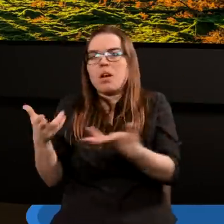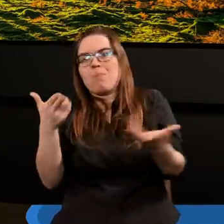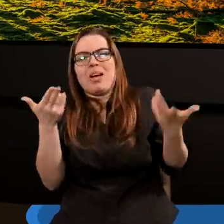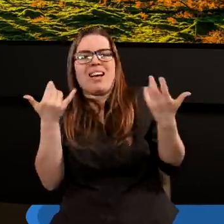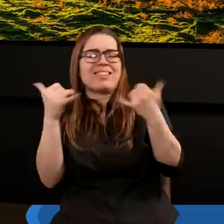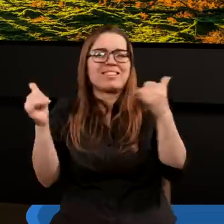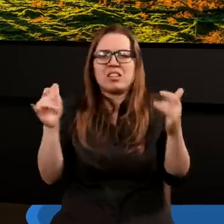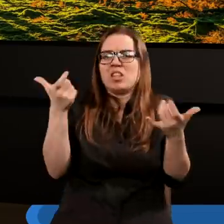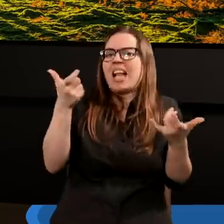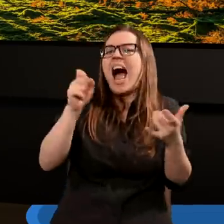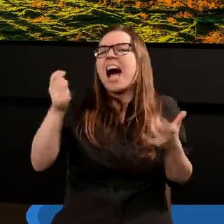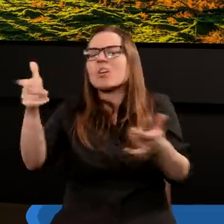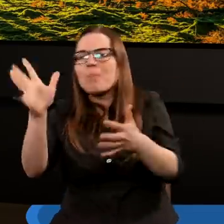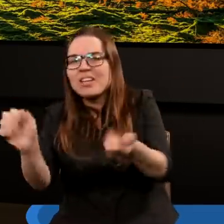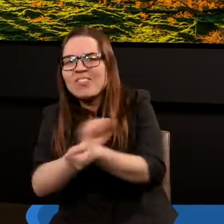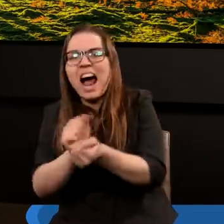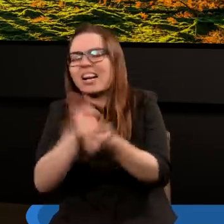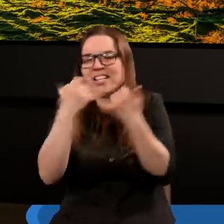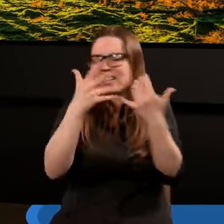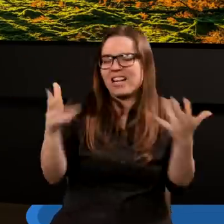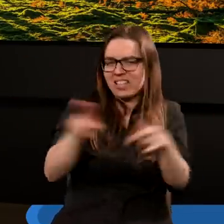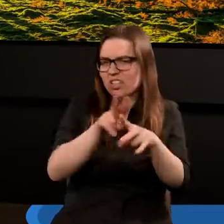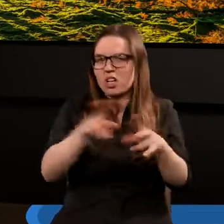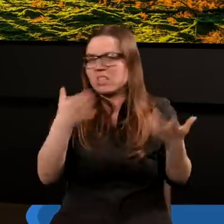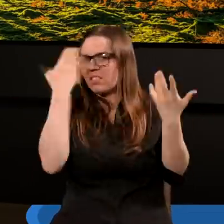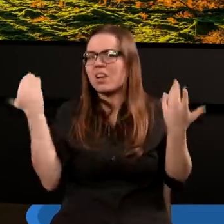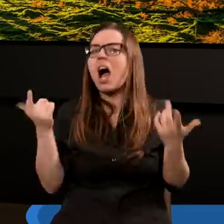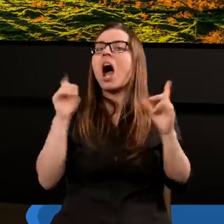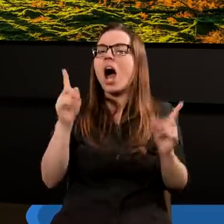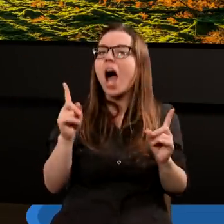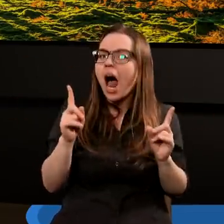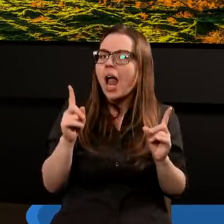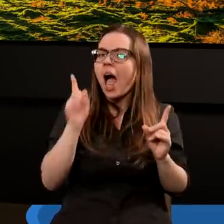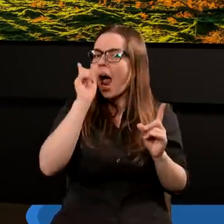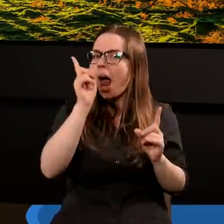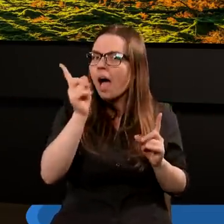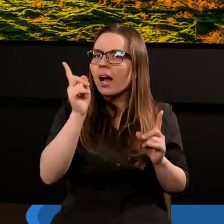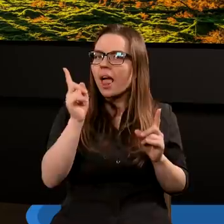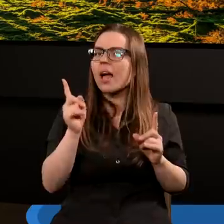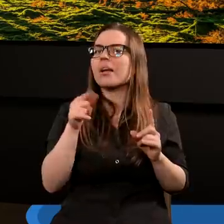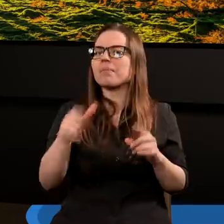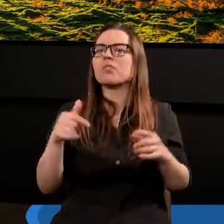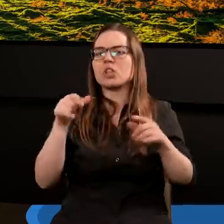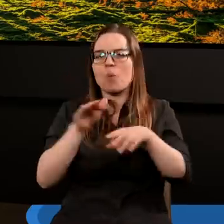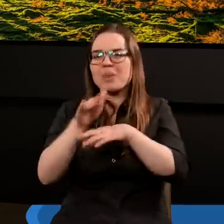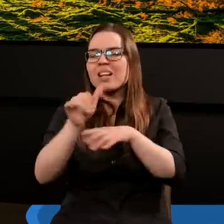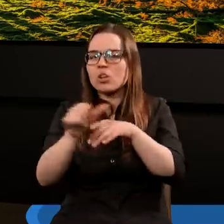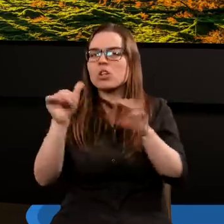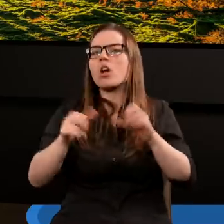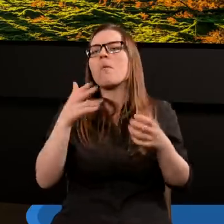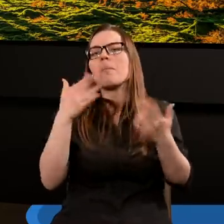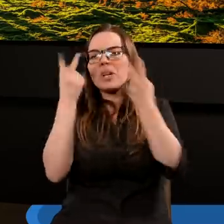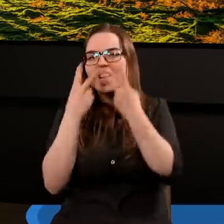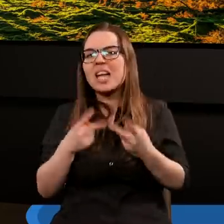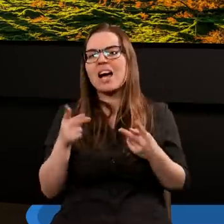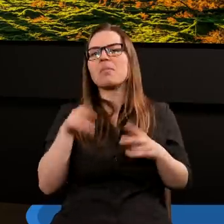bronie, na co oni tam będą walczyć i tak dalej, i tak dalej, no ale chyba wydaje się to jednak naciągane, tak? przeczytajmy